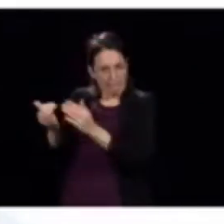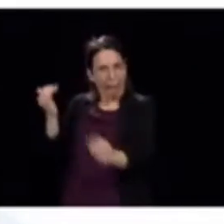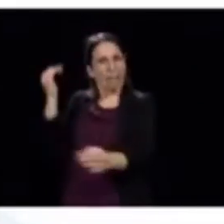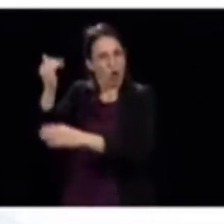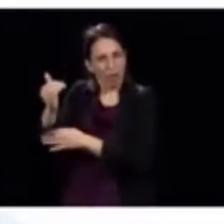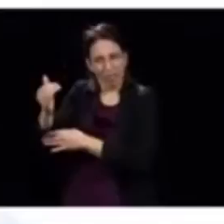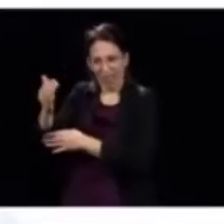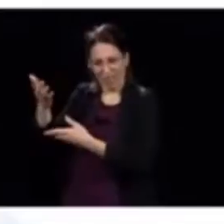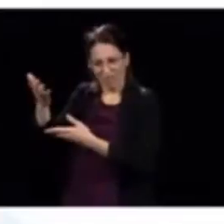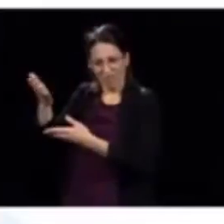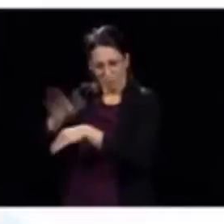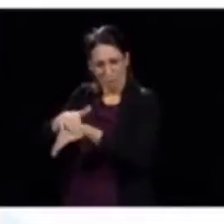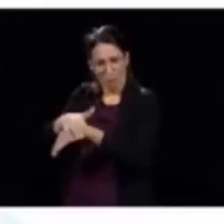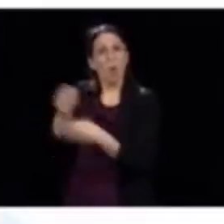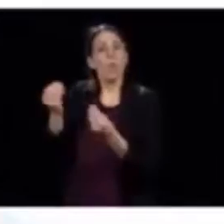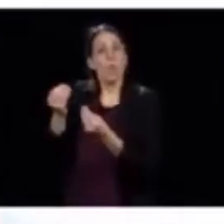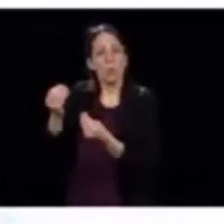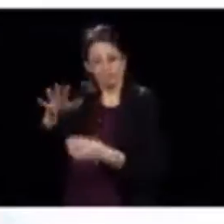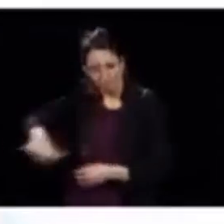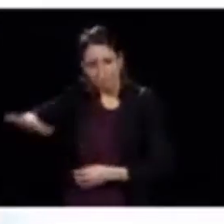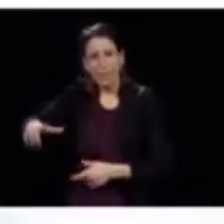viennent des résidences.